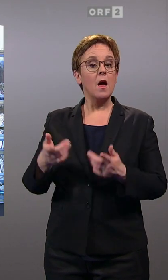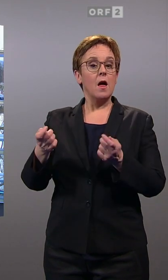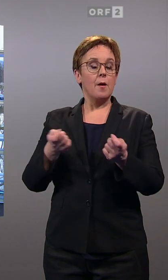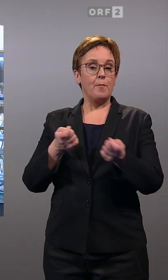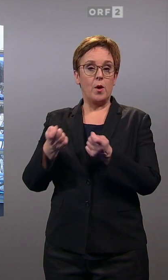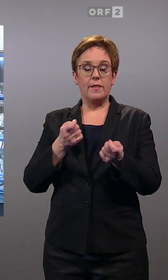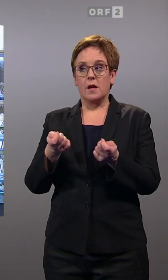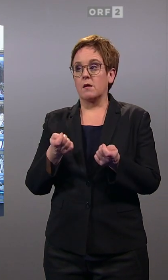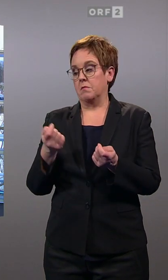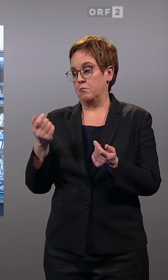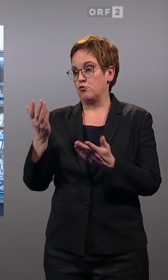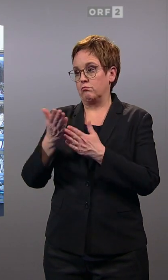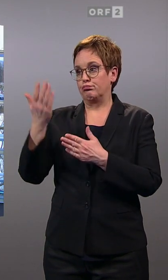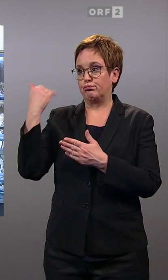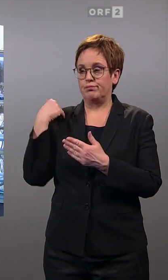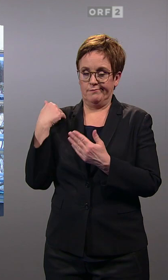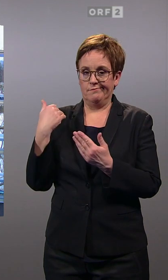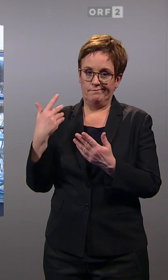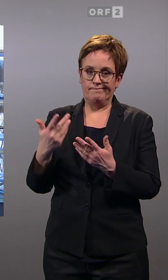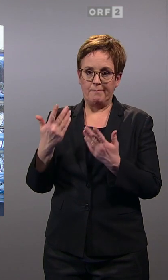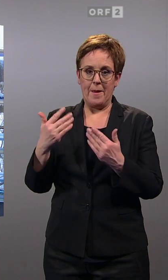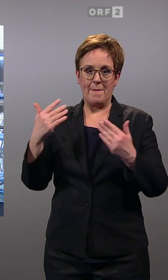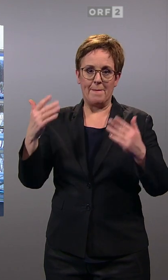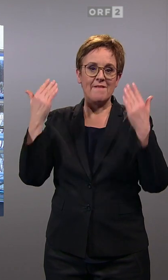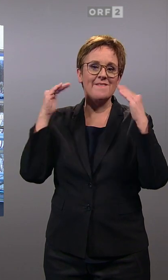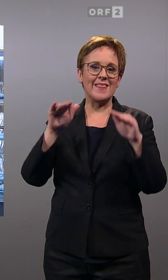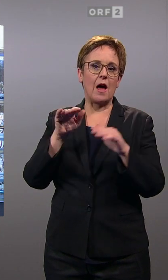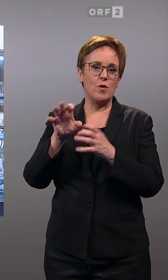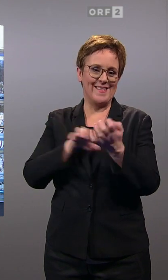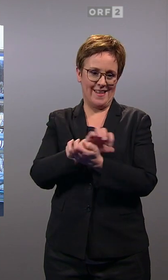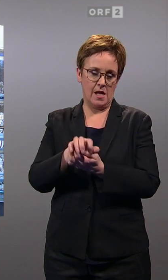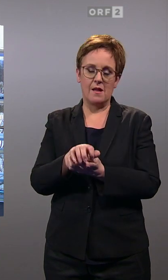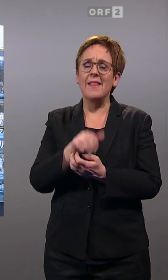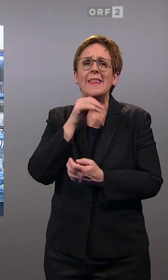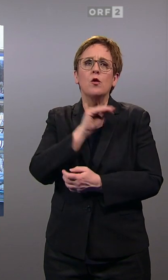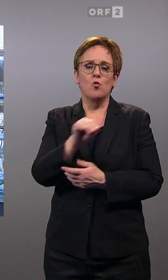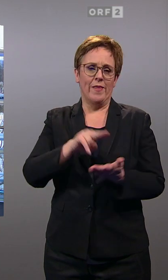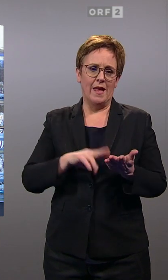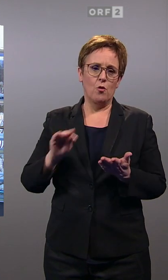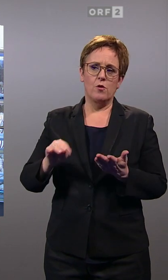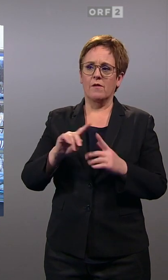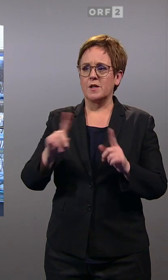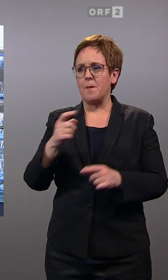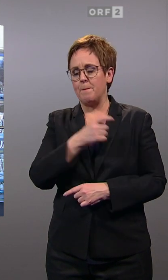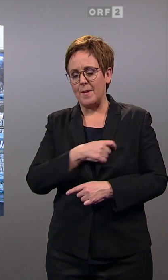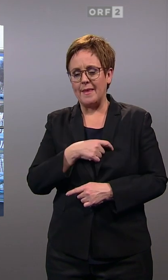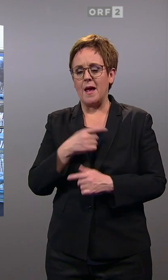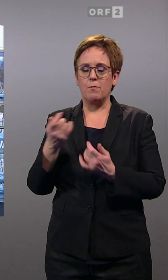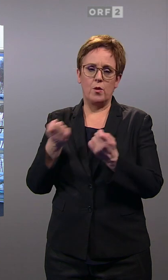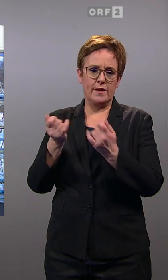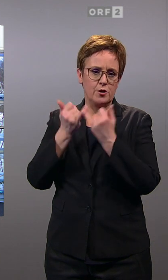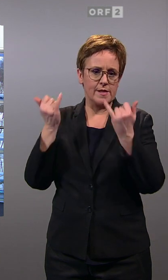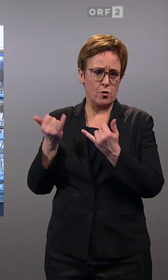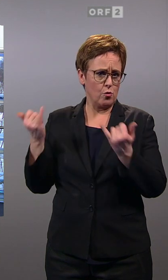nicht erst seit kurzem in einer Art Vertrauenskrise, die weit über Niederösterreich hinausgeht mit Parteien und diversen politischen Institutionen.